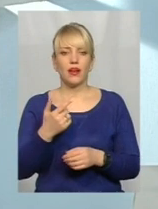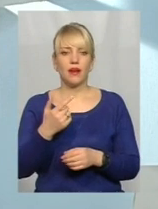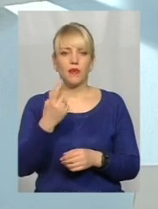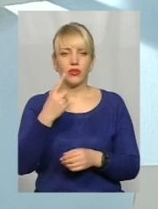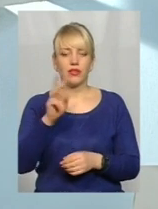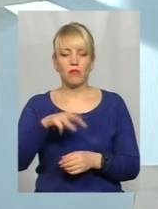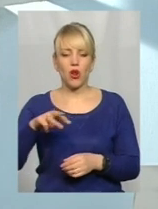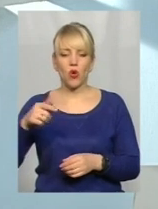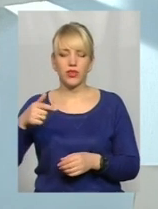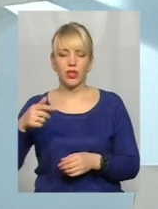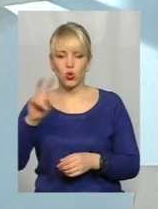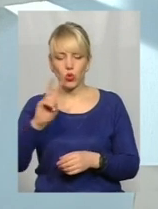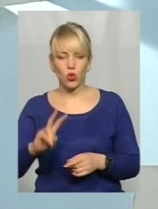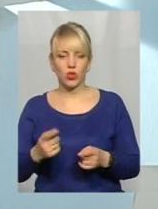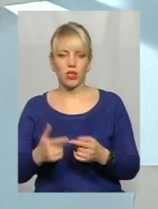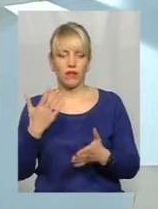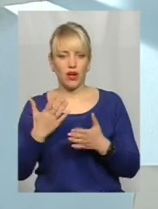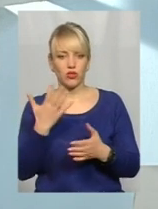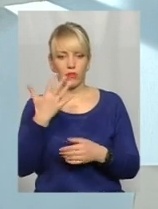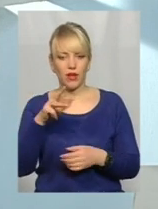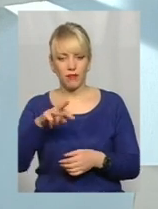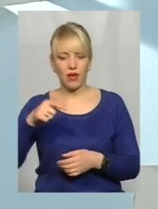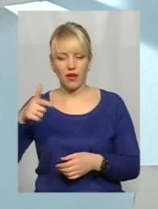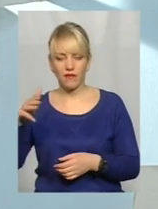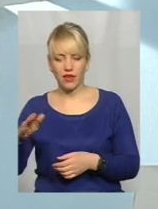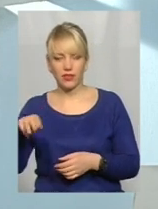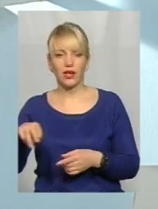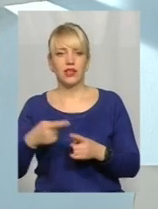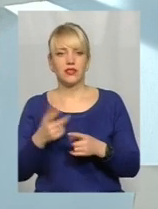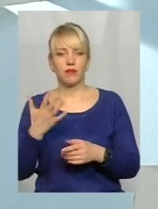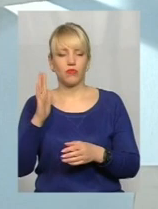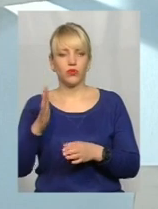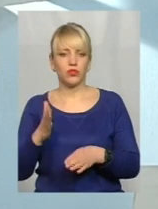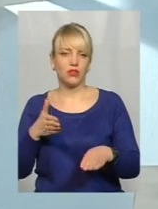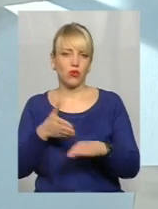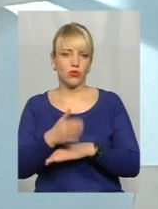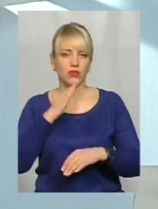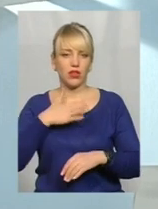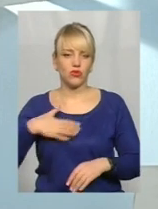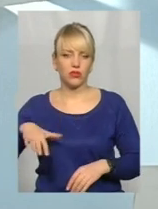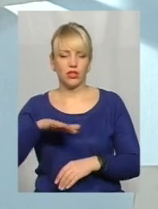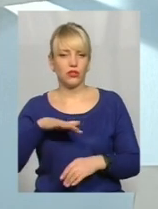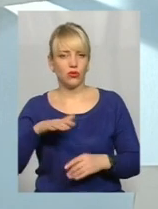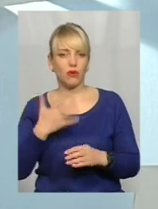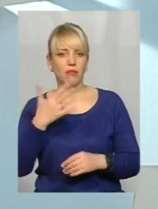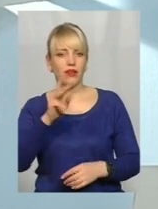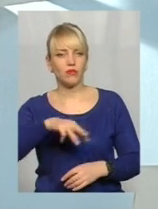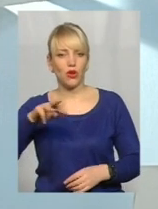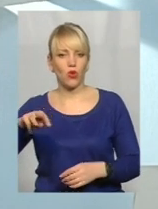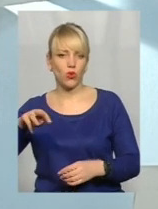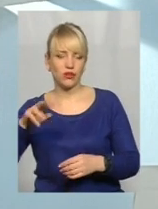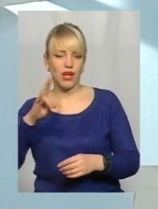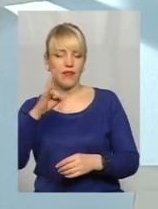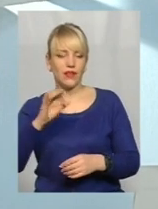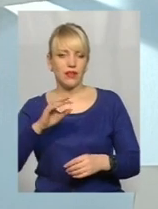інвестиція в 5 мільйонів, 4,5 мільйона доларів, які заходять в територію міста Деражня.